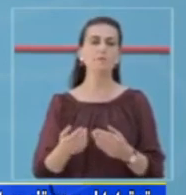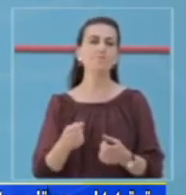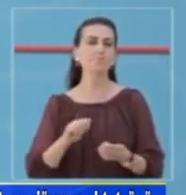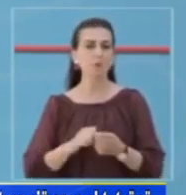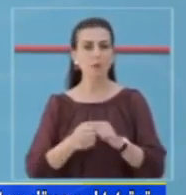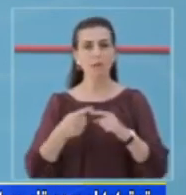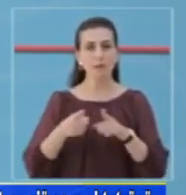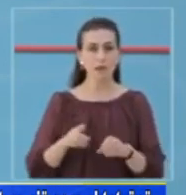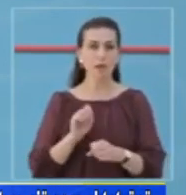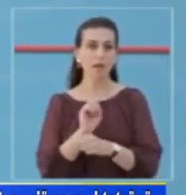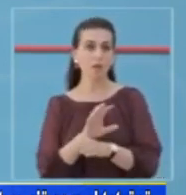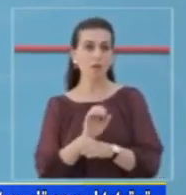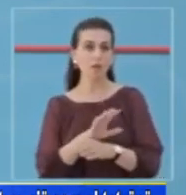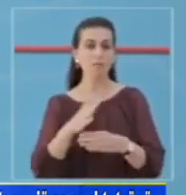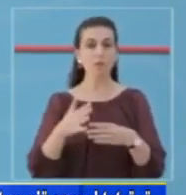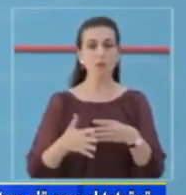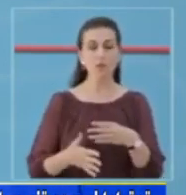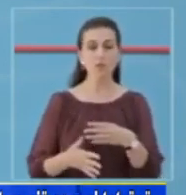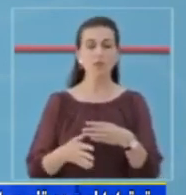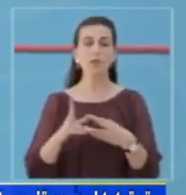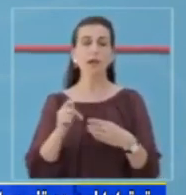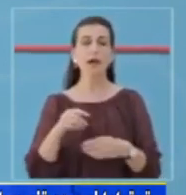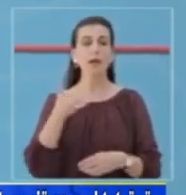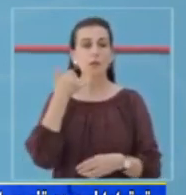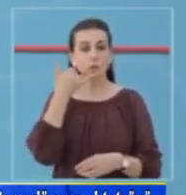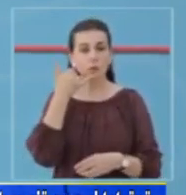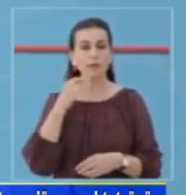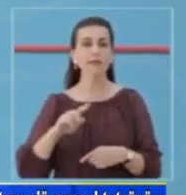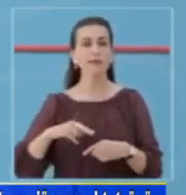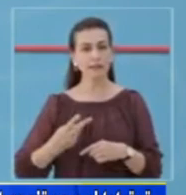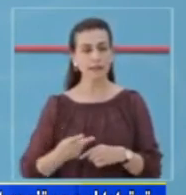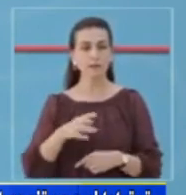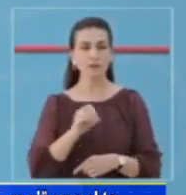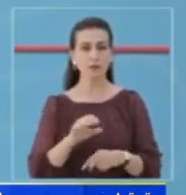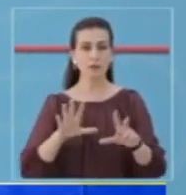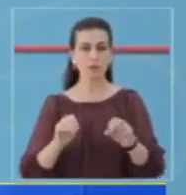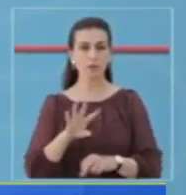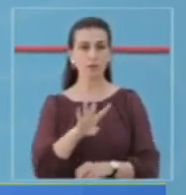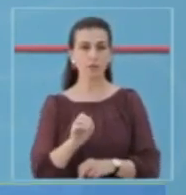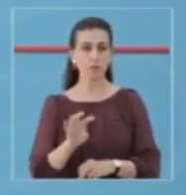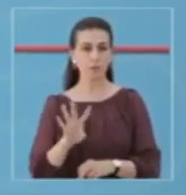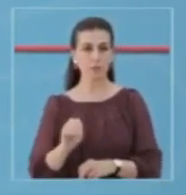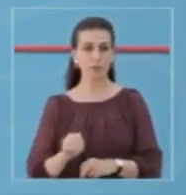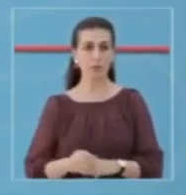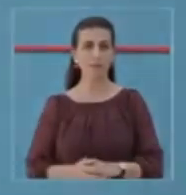apo shqecime këshillim psikologjik, kemi në dispozicion linjën e gjelbër 0800 20 20.